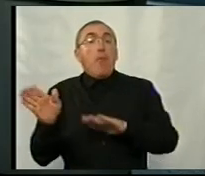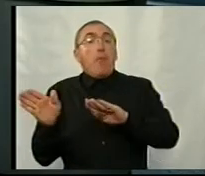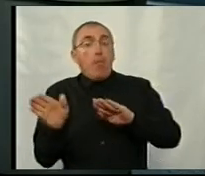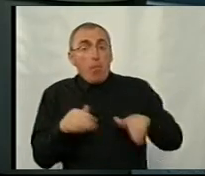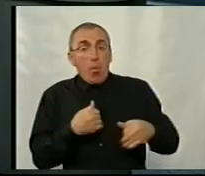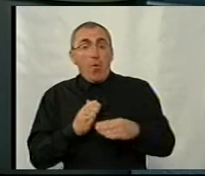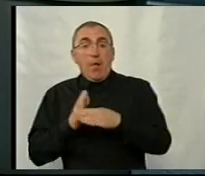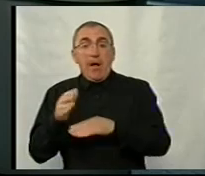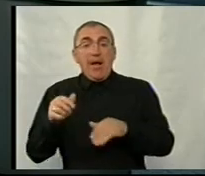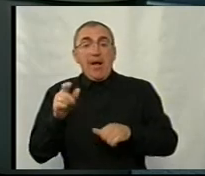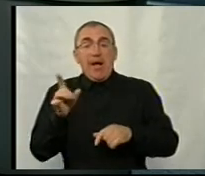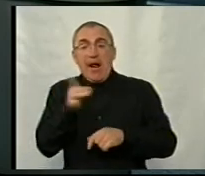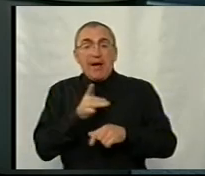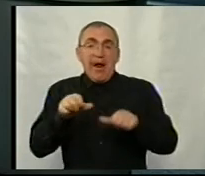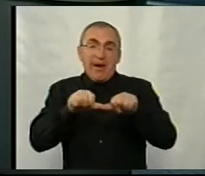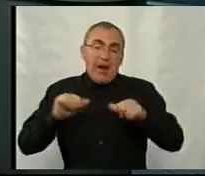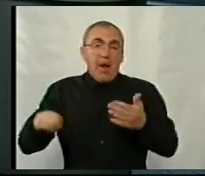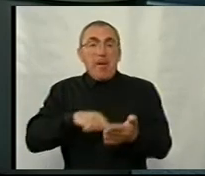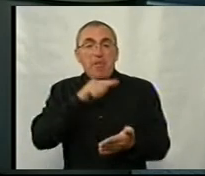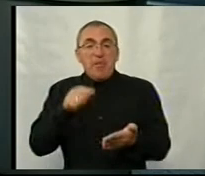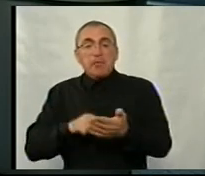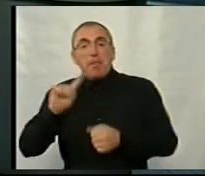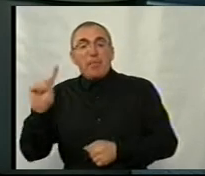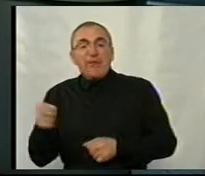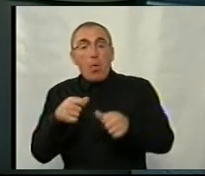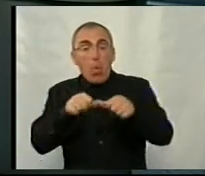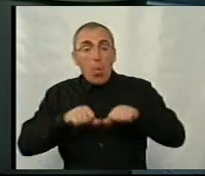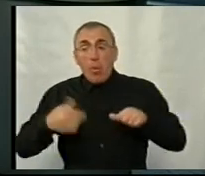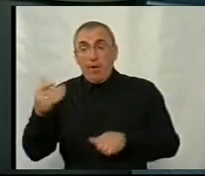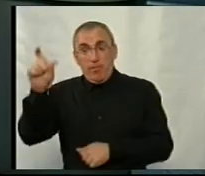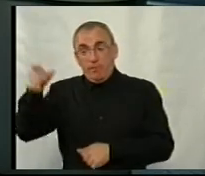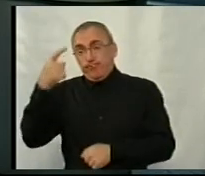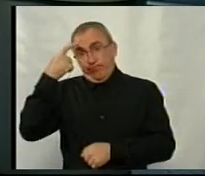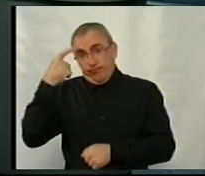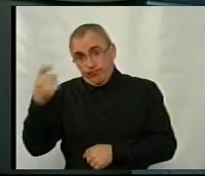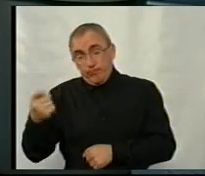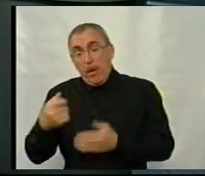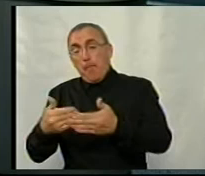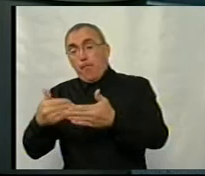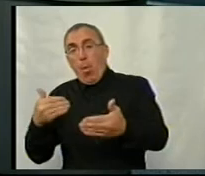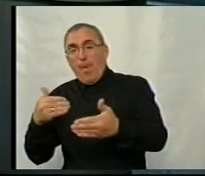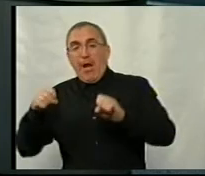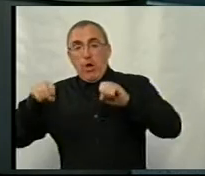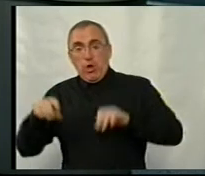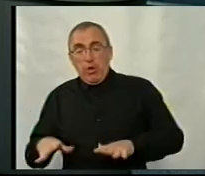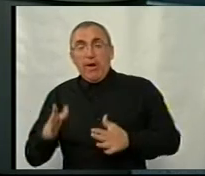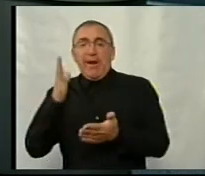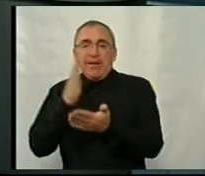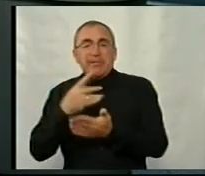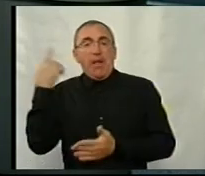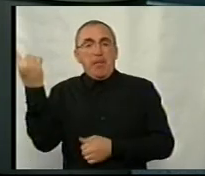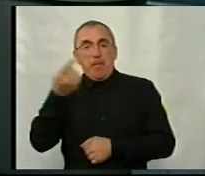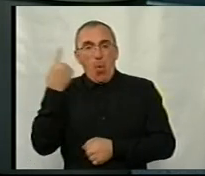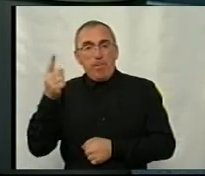прибуває на засідання районної або міської призовної комісії, де йому оголошуються попереднє рішення. Існує ще обласна